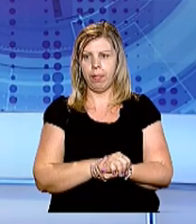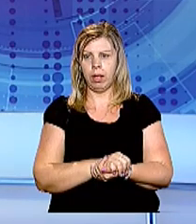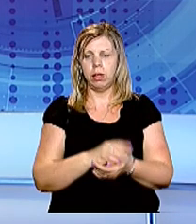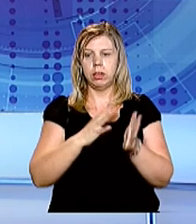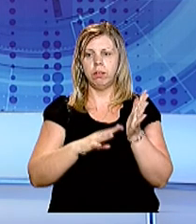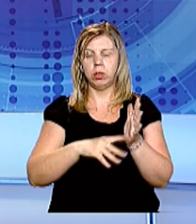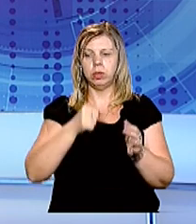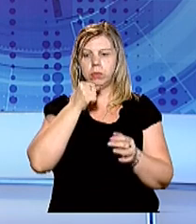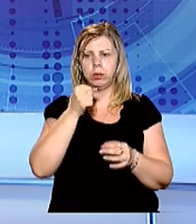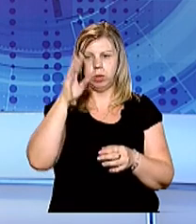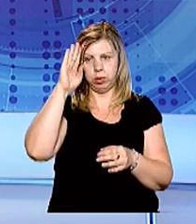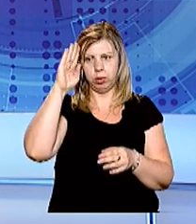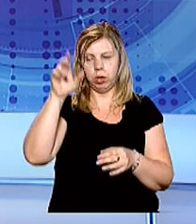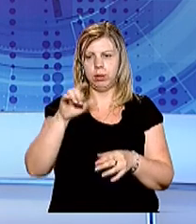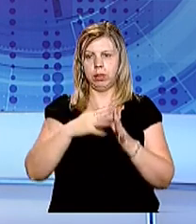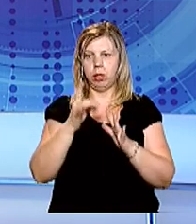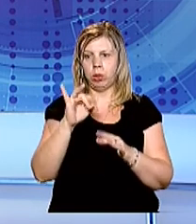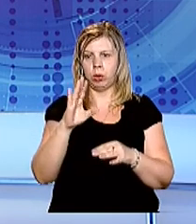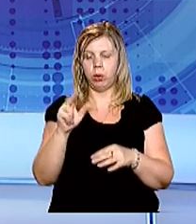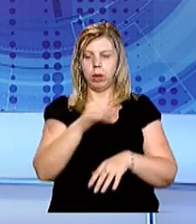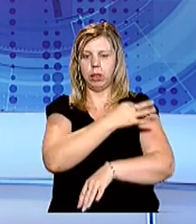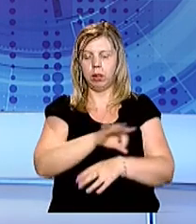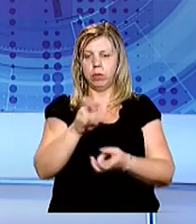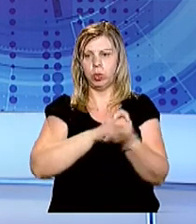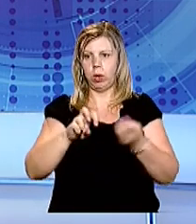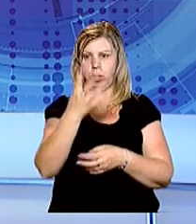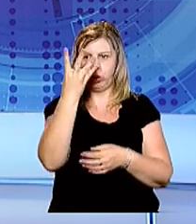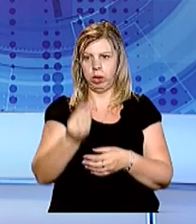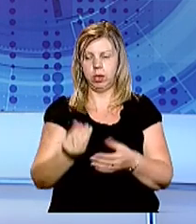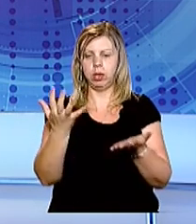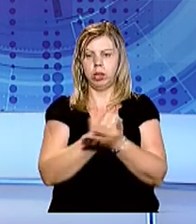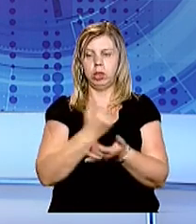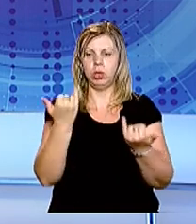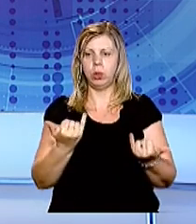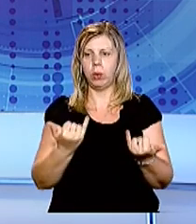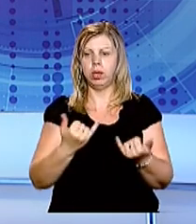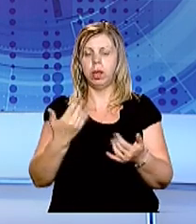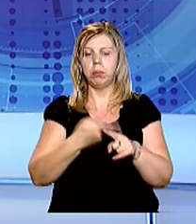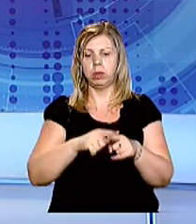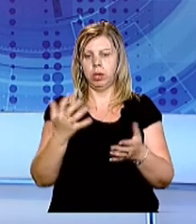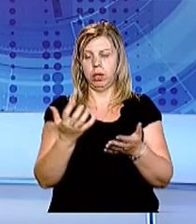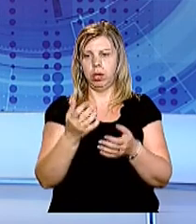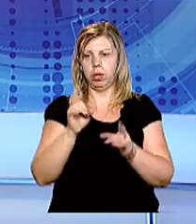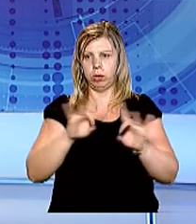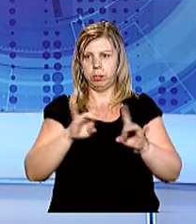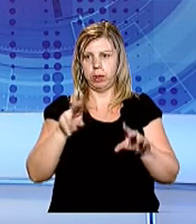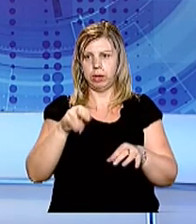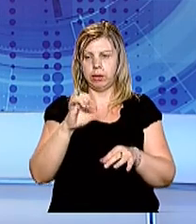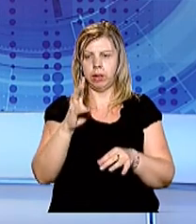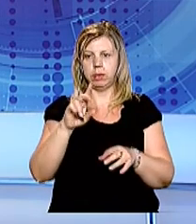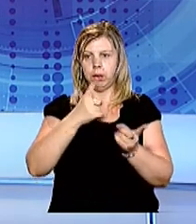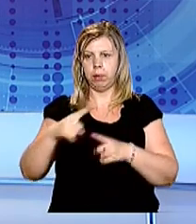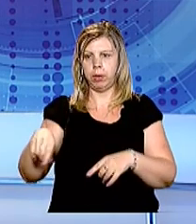90-річного мешканця села Ростук і Нарахівщині, котрого шукали чотири, доби знайшли сьогодні. Про це розповіла речниця ДСНС на